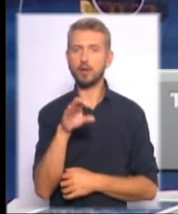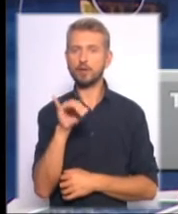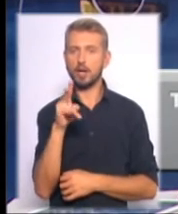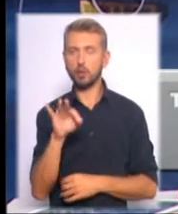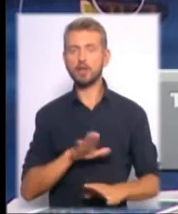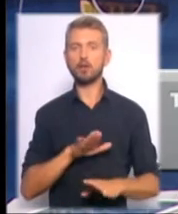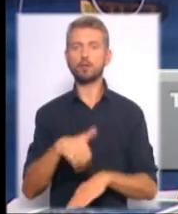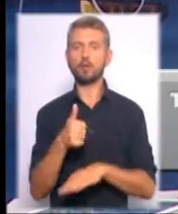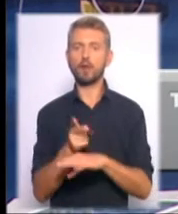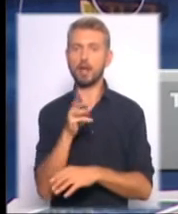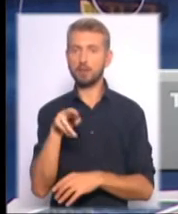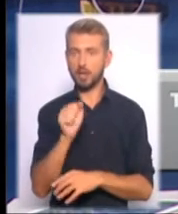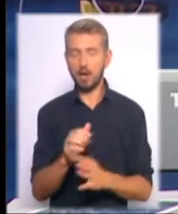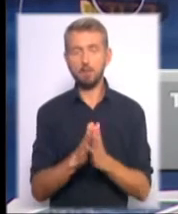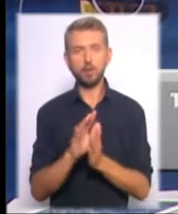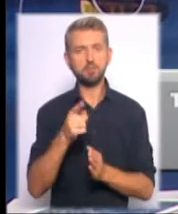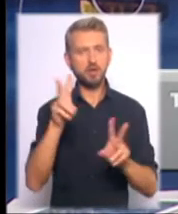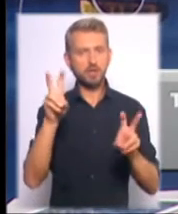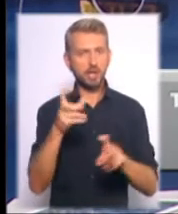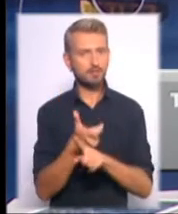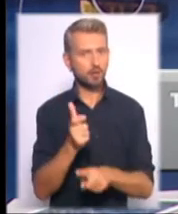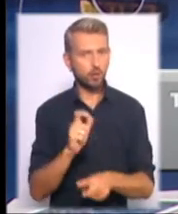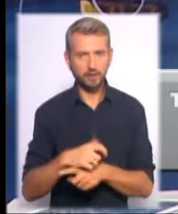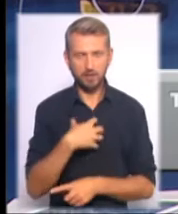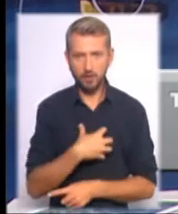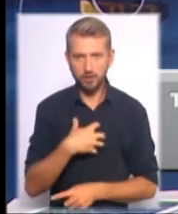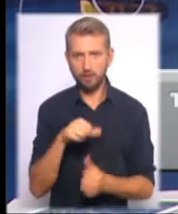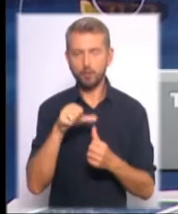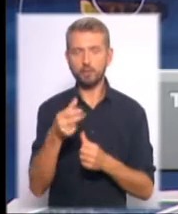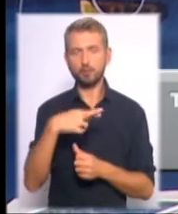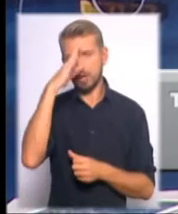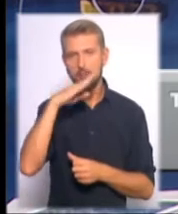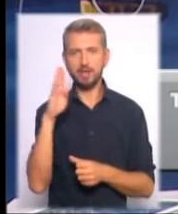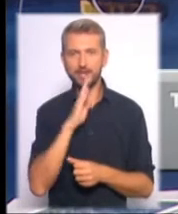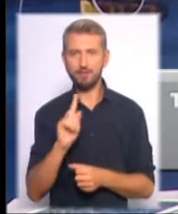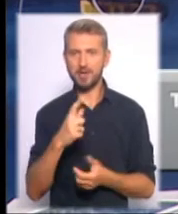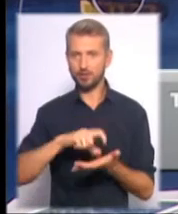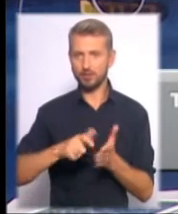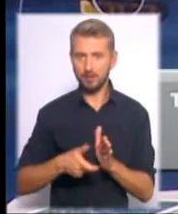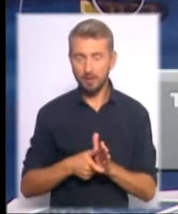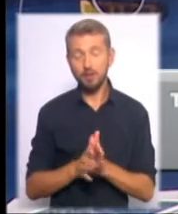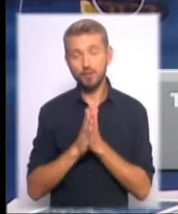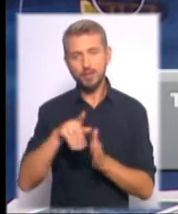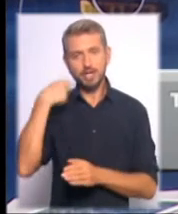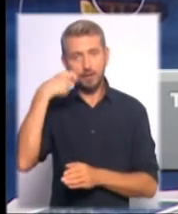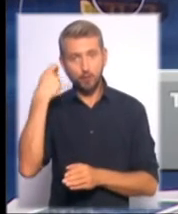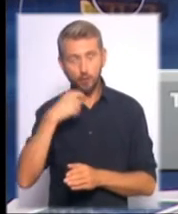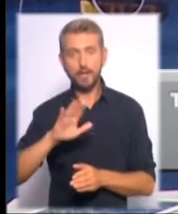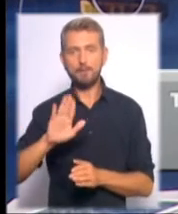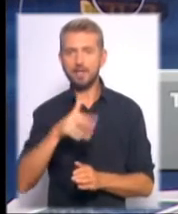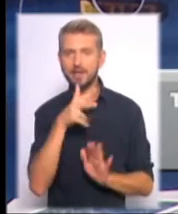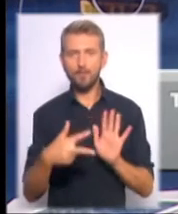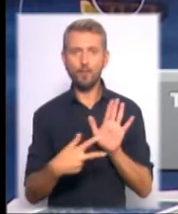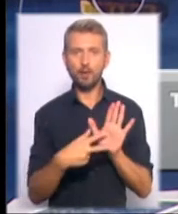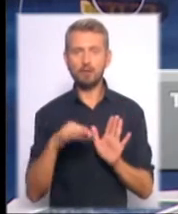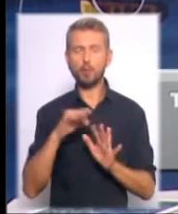державної адміністрації. Тому, прошу, перша тема досить важлива. Особливо для батьків першичків долучайтеся і телефонуйте. І вже після восьмої